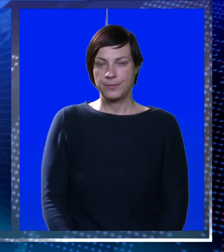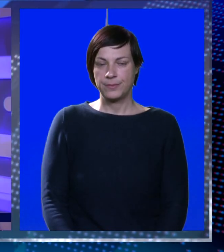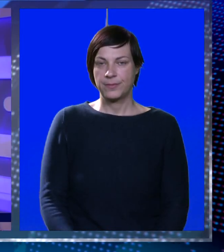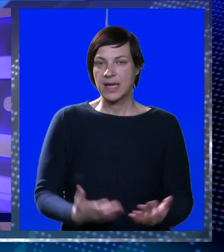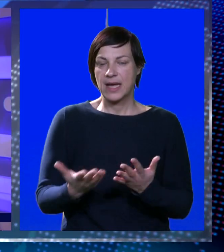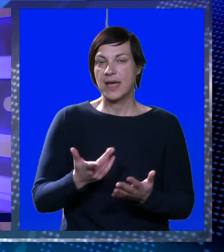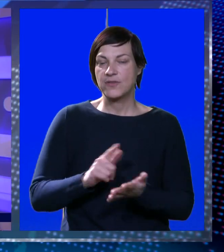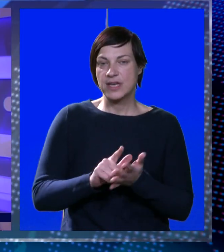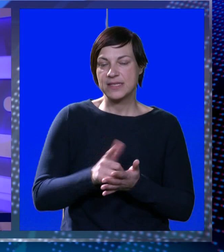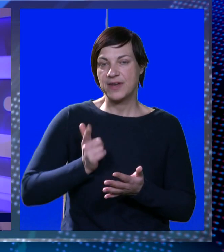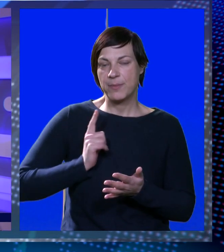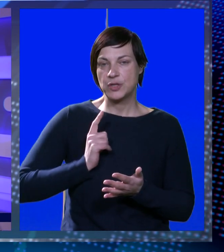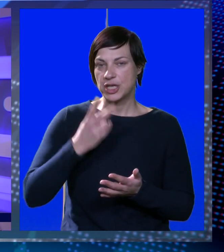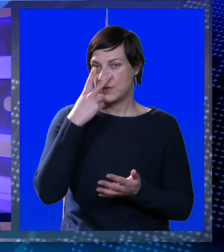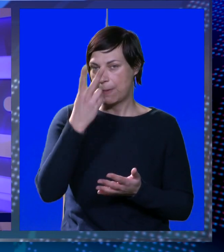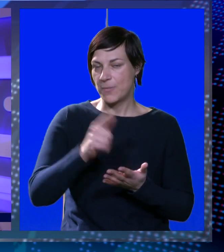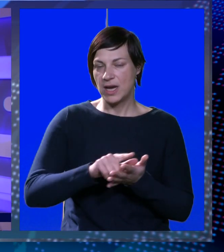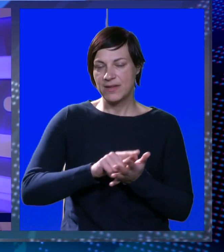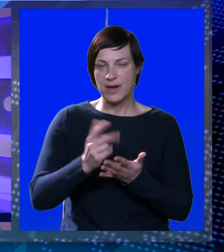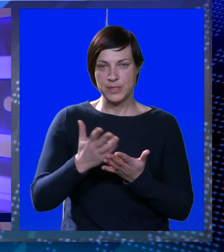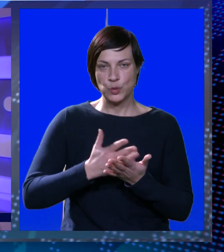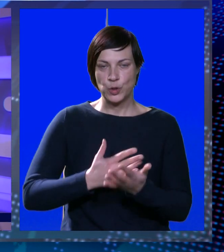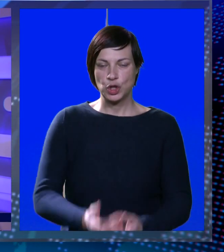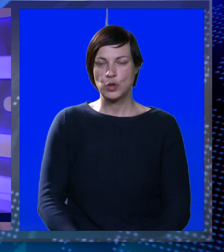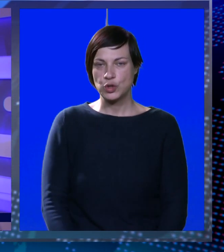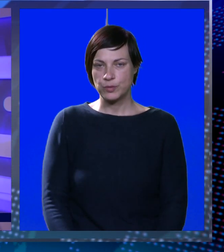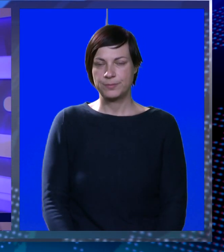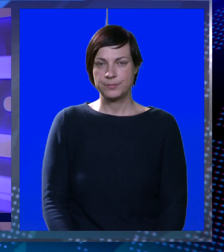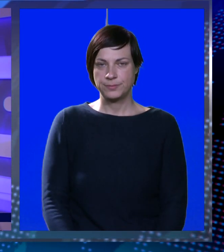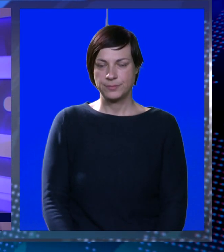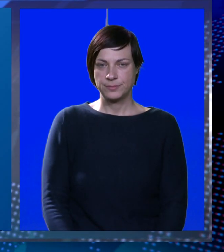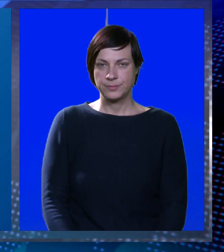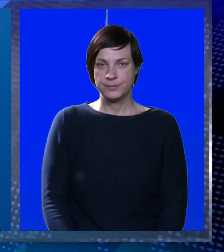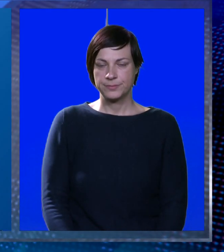Kako nas vrijeme očekuje donosimo u Vremenskoj prognozi.